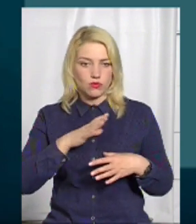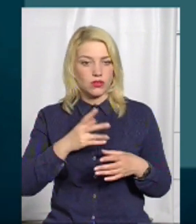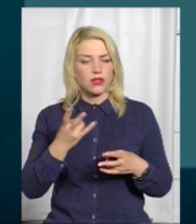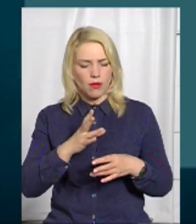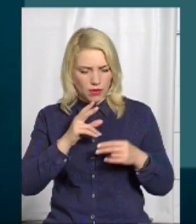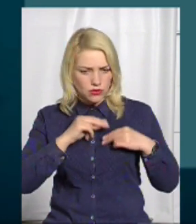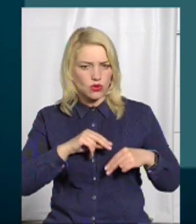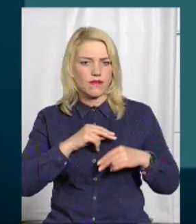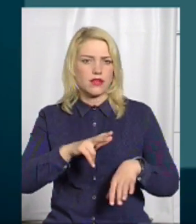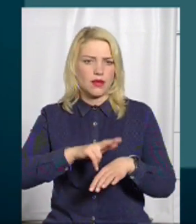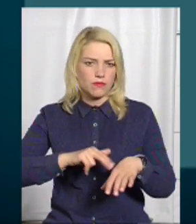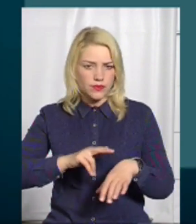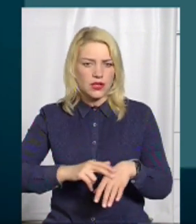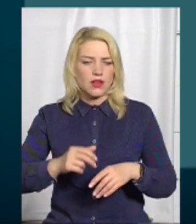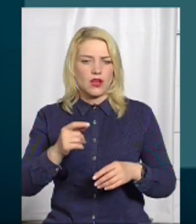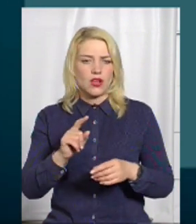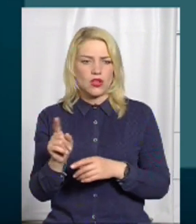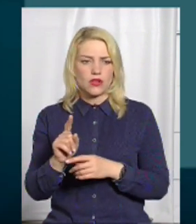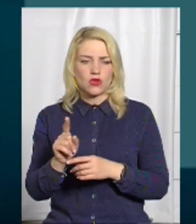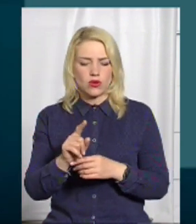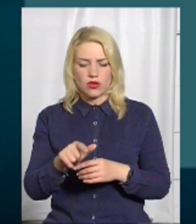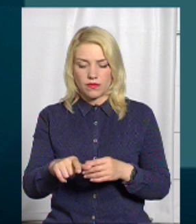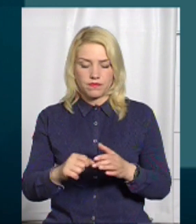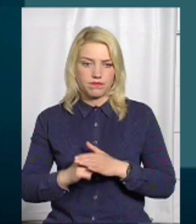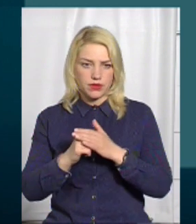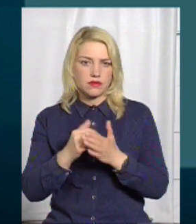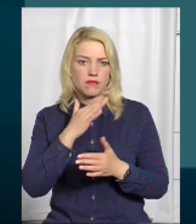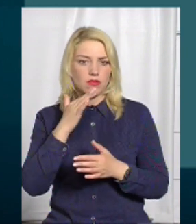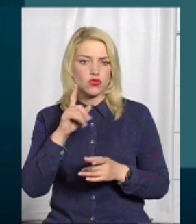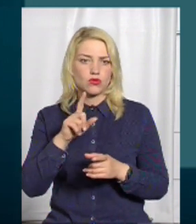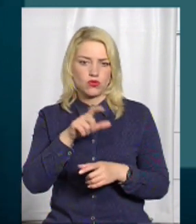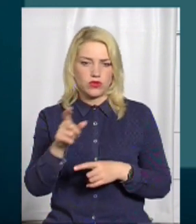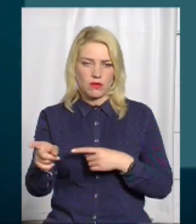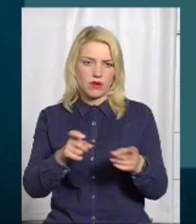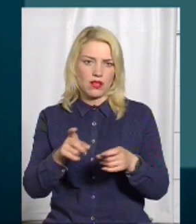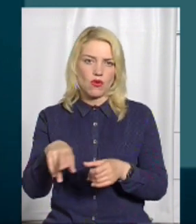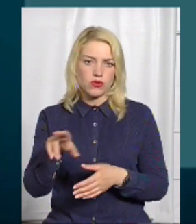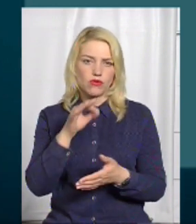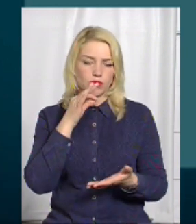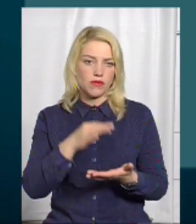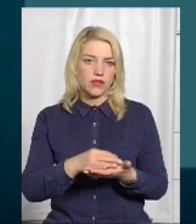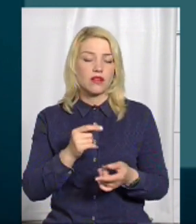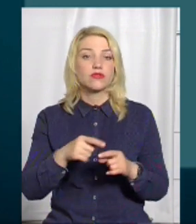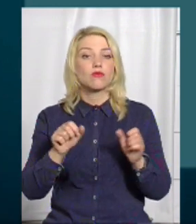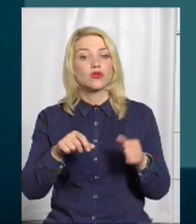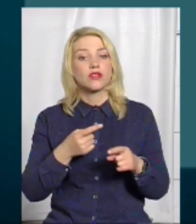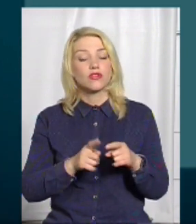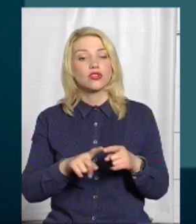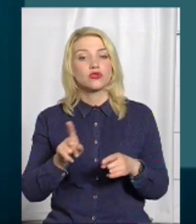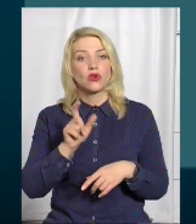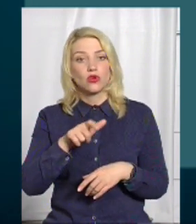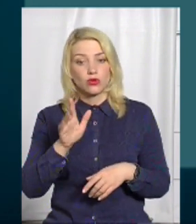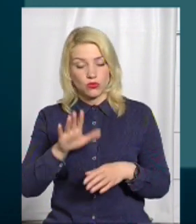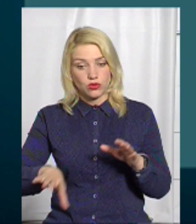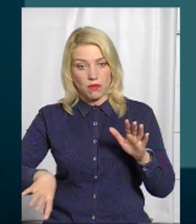правоохоронні органи, нормативу достатньо для того, щоб людей притягувати до відповідальності. Можливо, те, що люди будуть